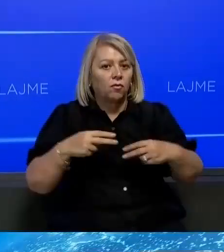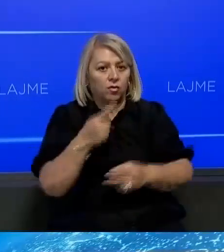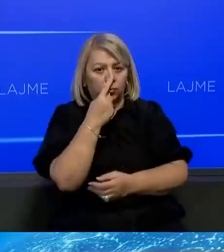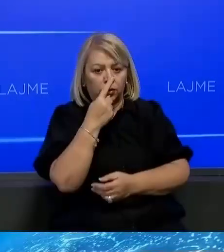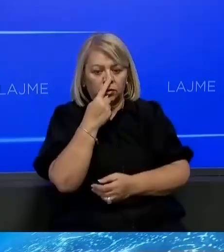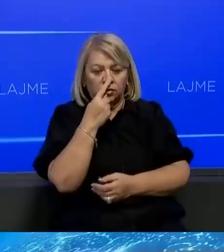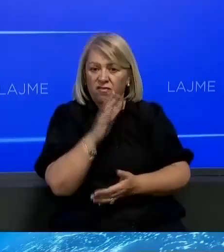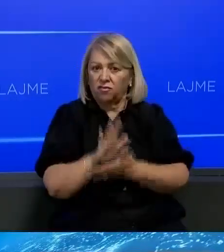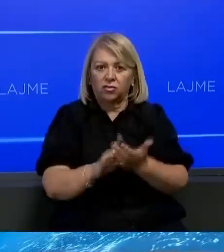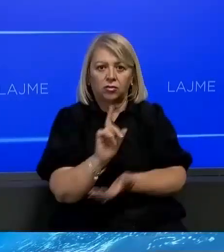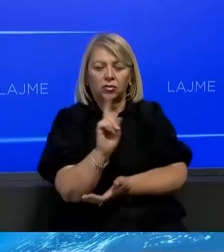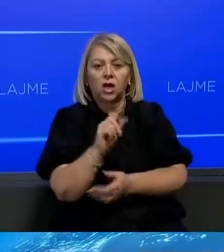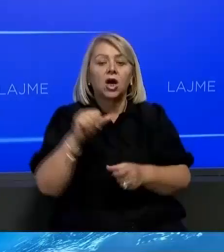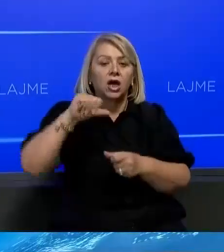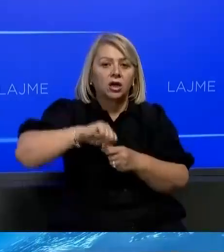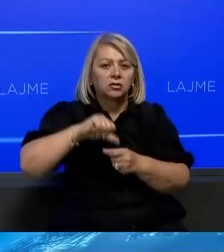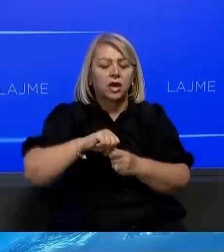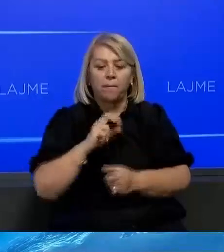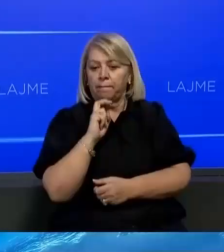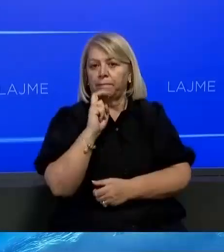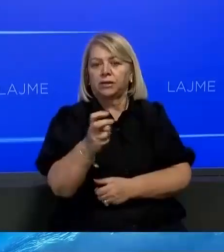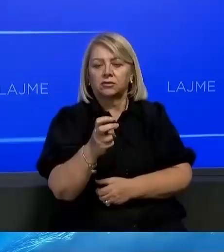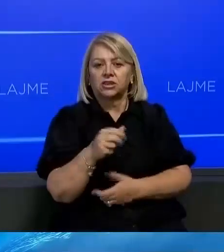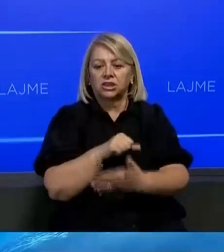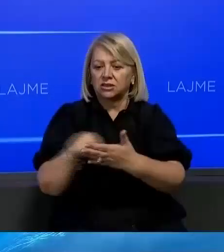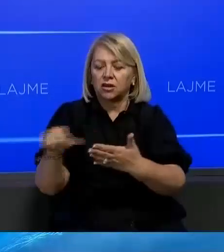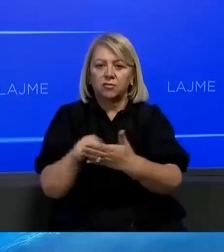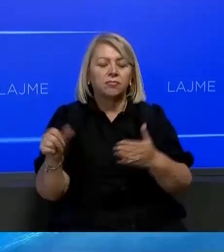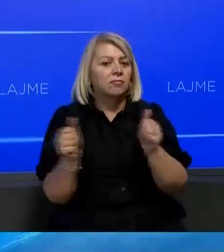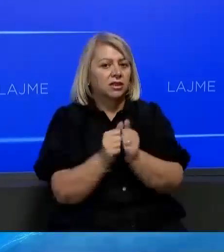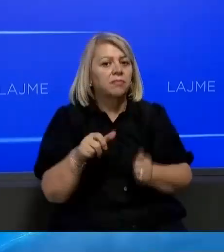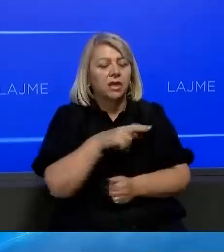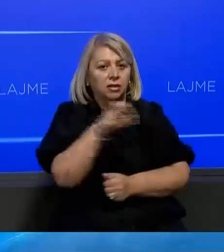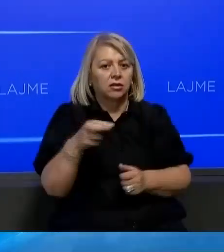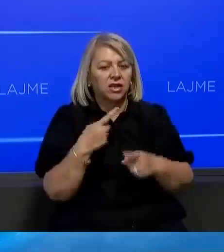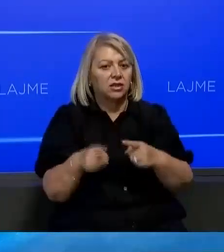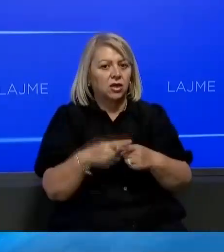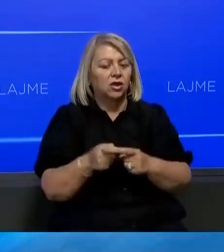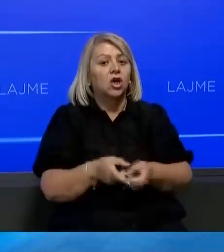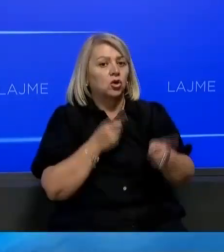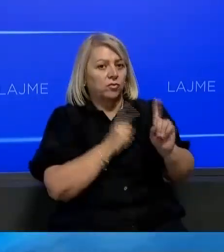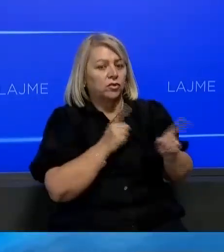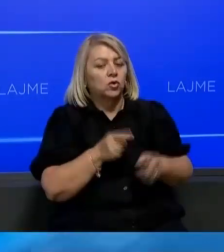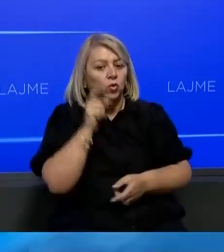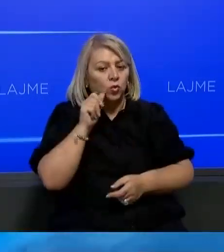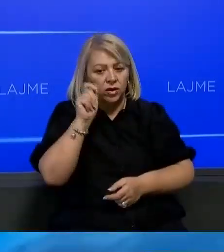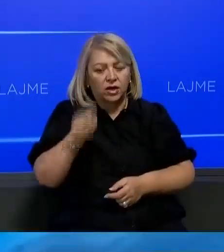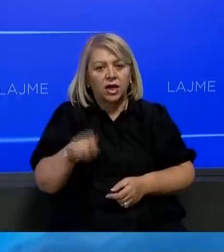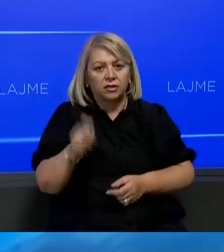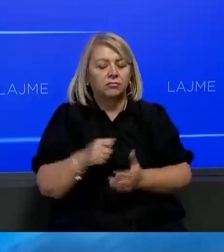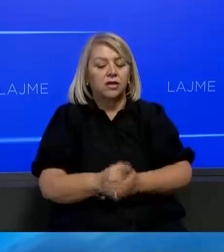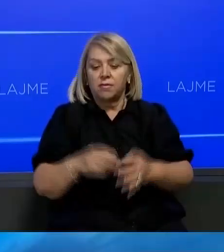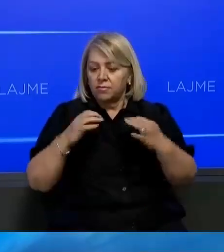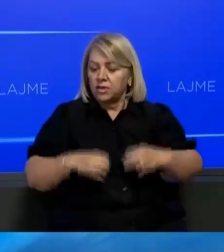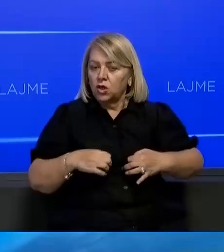nuk do të rifiloj dërgjimin e gazit si përgjigjen da i sankcioneve të bashkimit Evropian për shkak të luftës në Ukrajin, presidenti